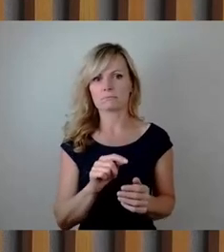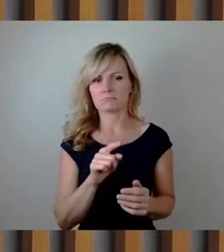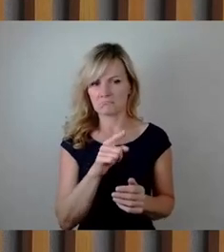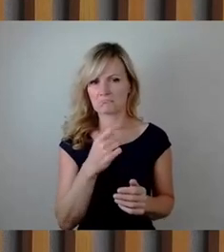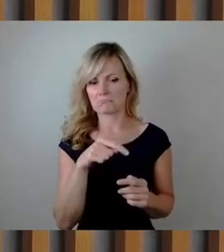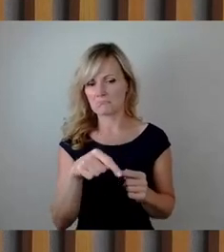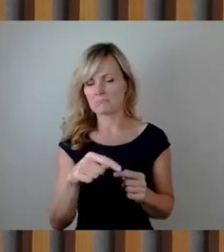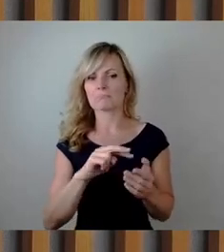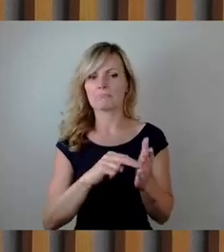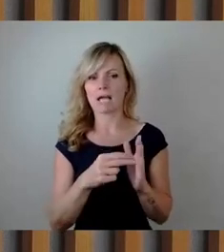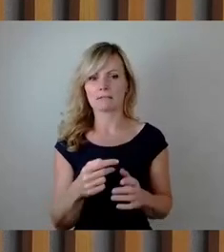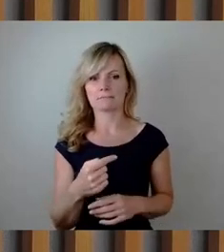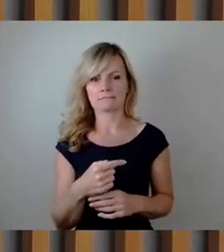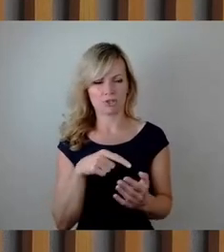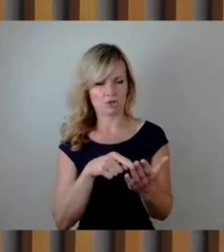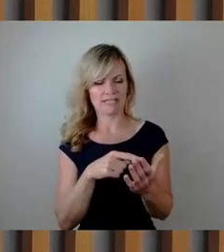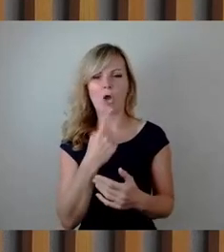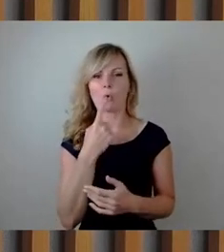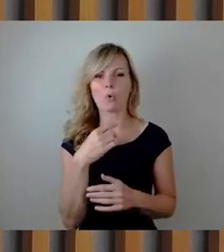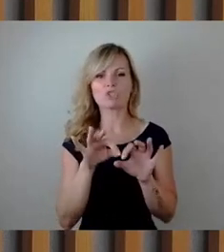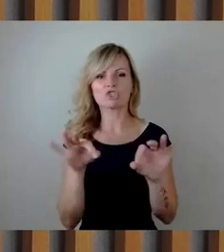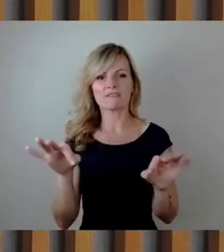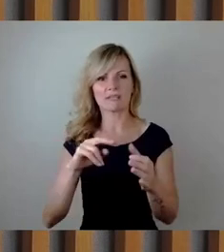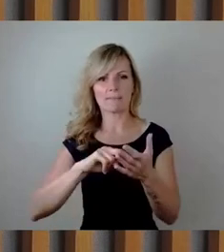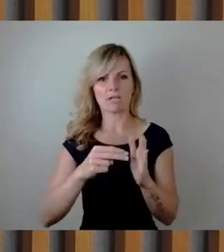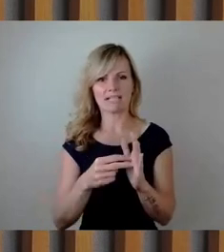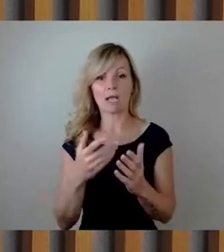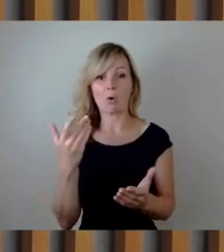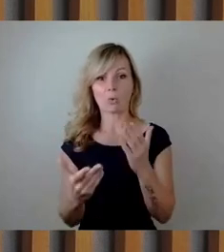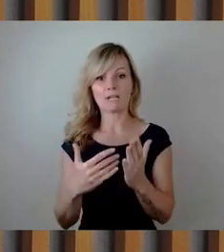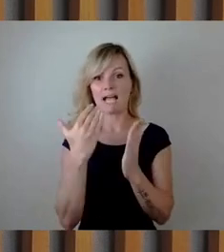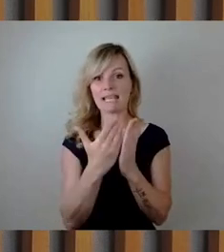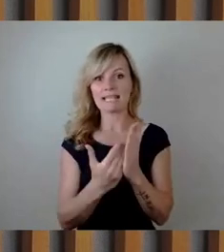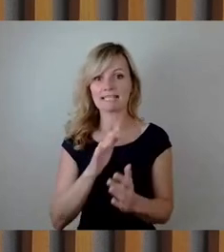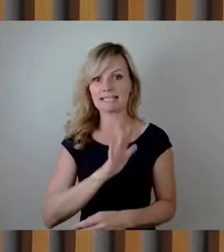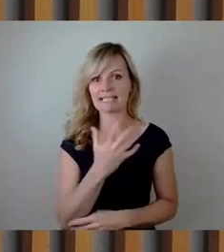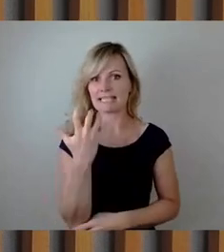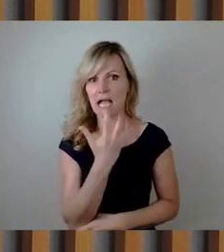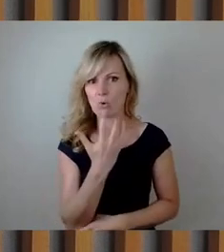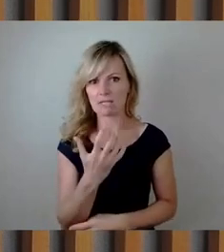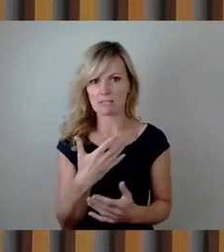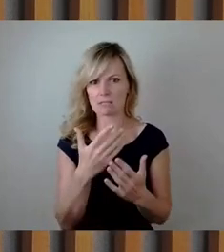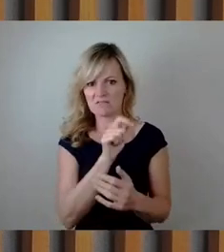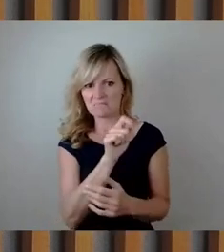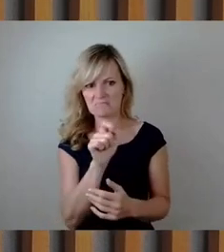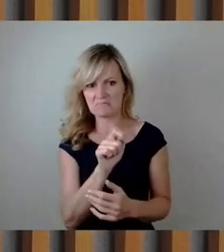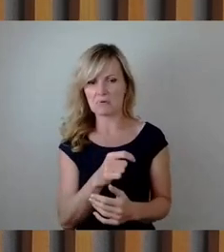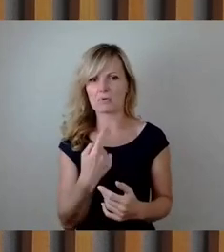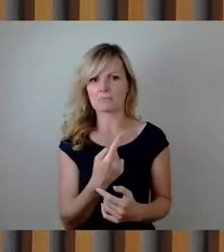Liste des Grauens die Rede. Viele Menschen in dieser Stadt sind sehr beunruhigt. Wir haben heute